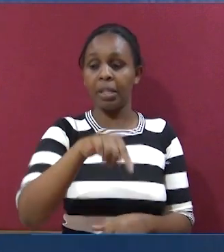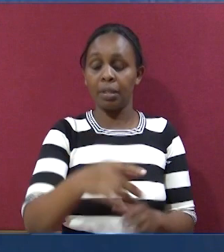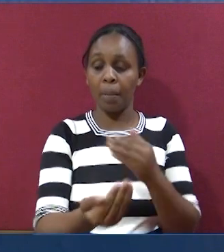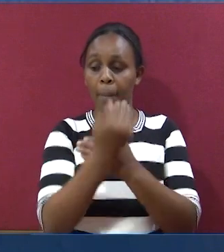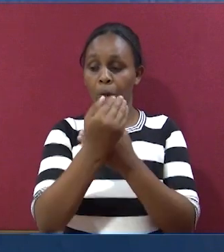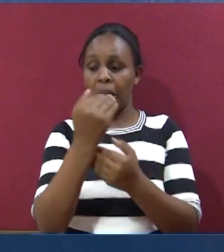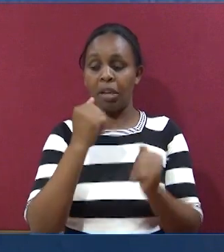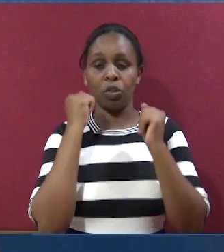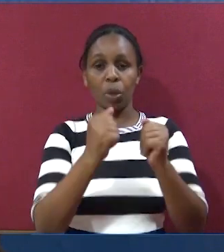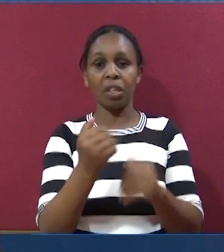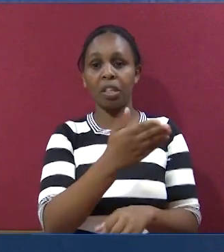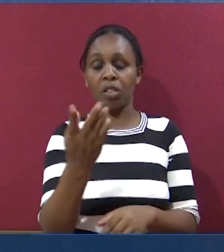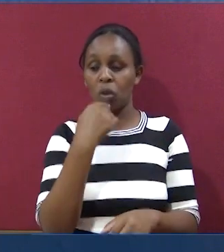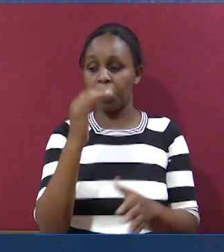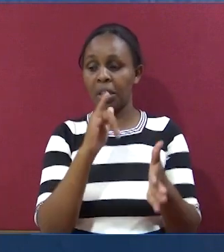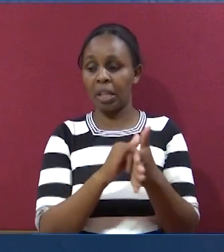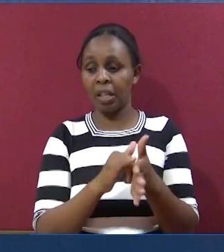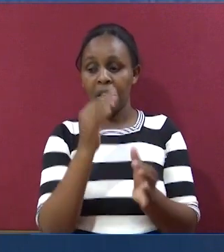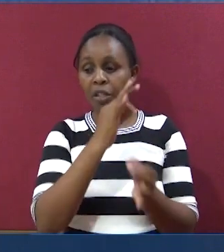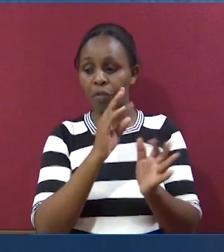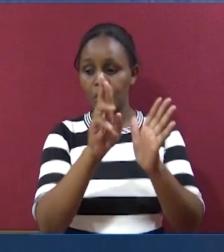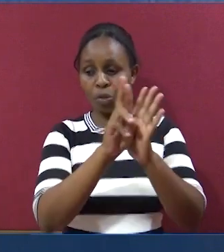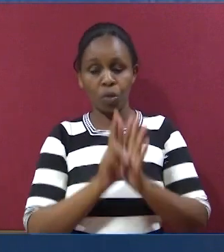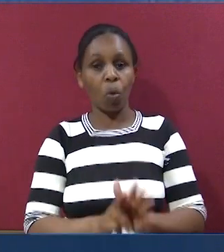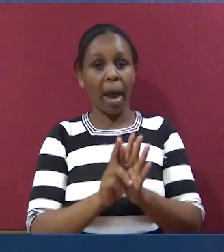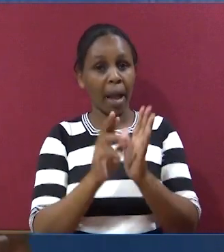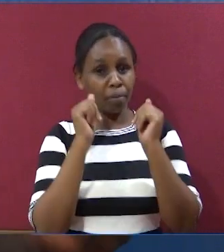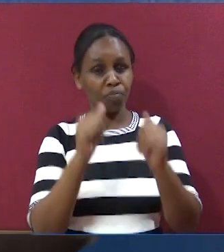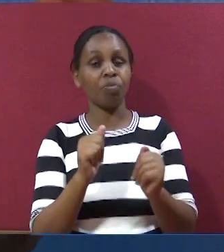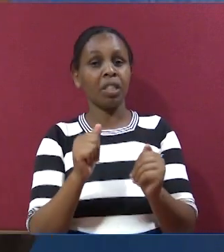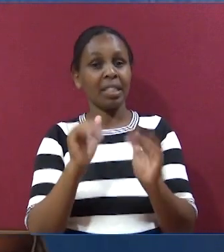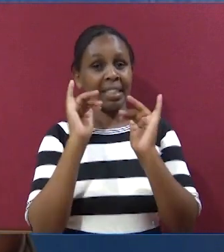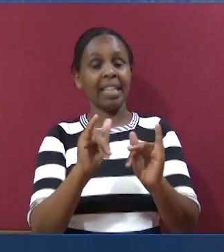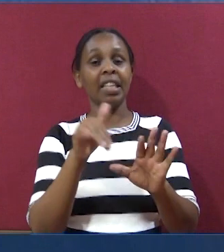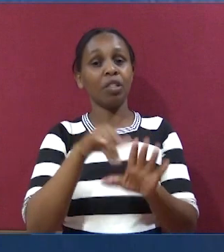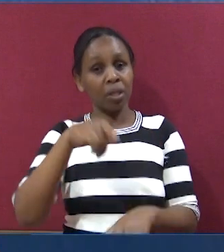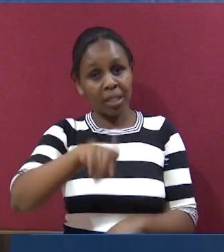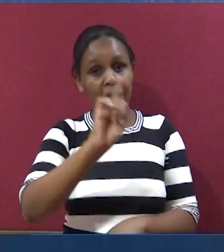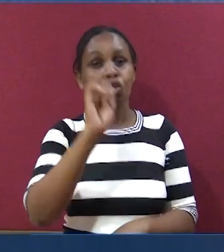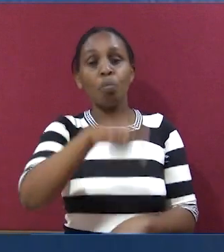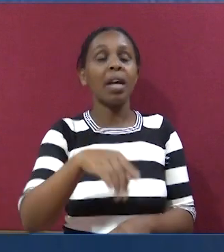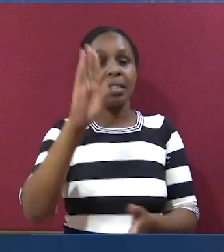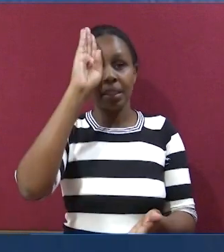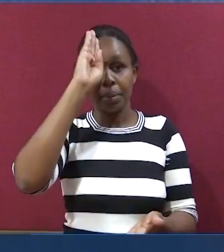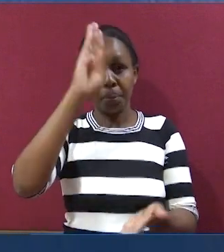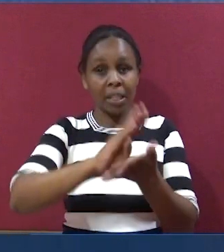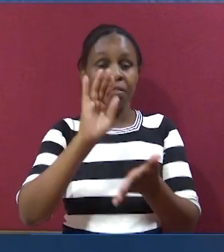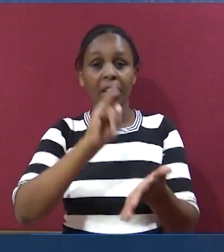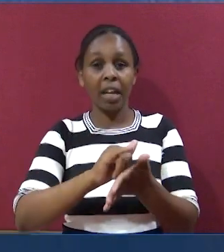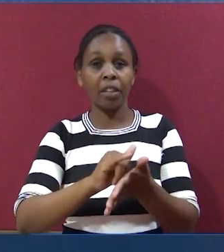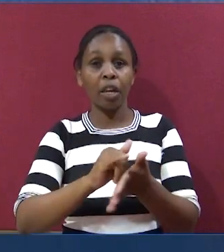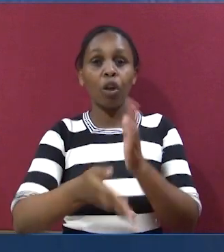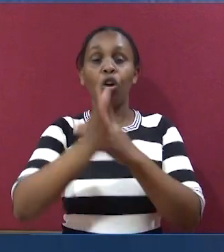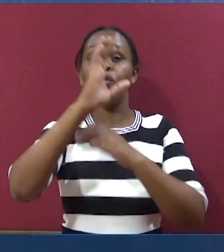Mpendwa mtanzawaji ya subu ya leo. Na kutia nguvu na kukuambia kwamba, kama unaitaji ushujaa na uodari, ukai ndani yako, lazima